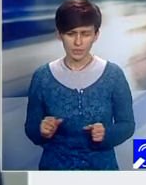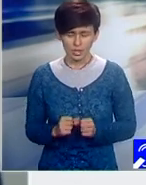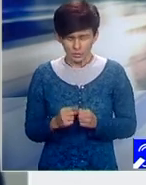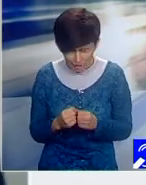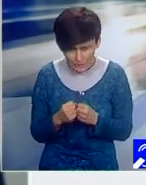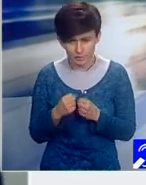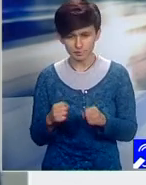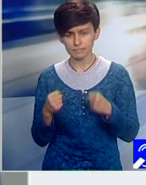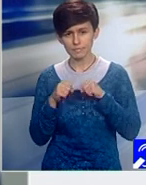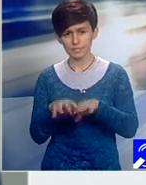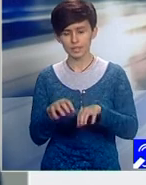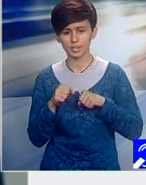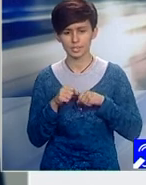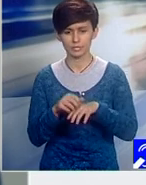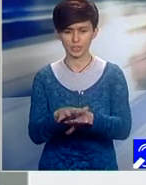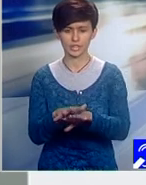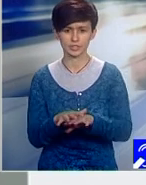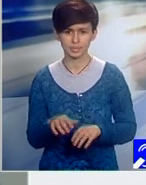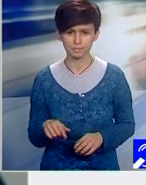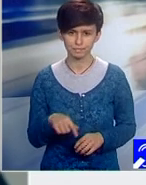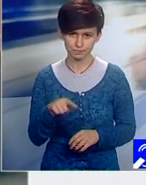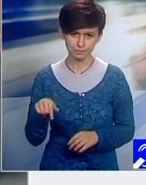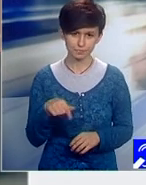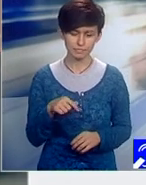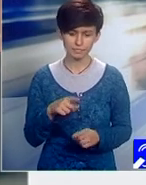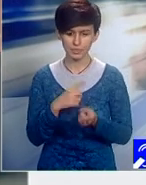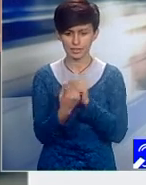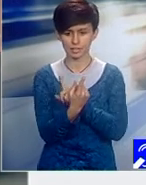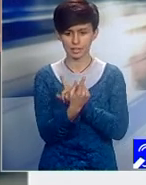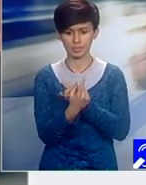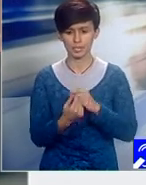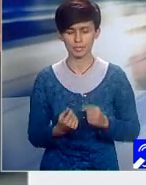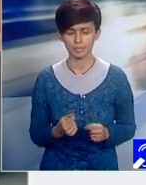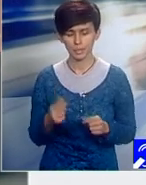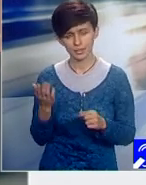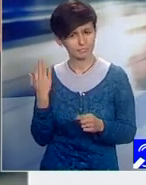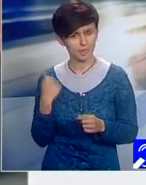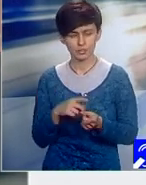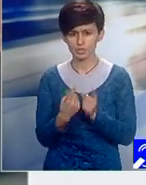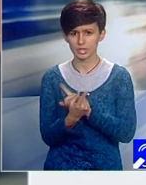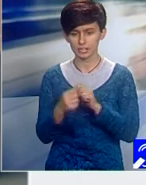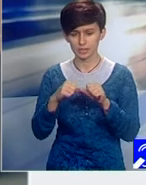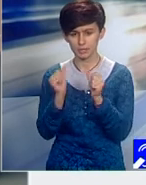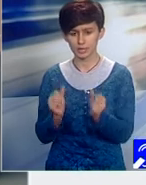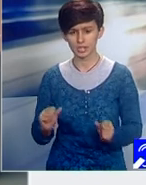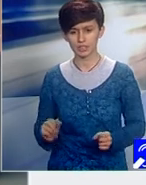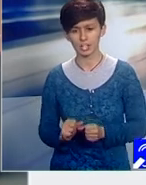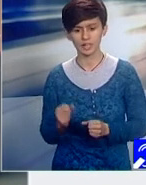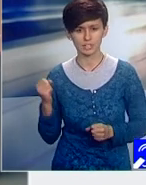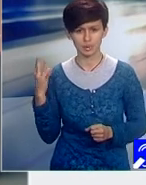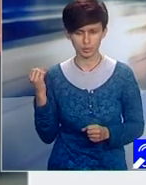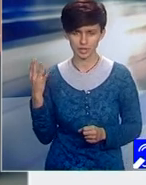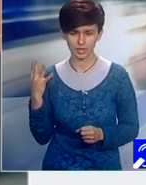Geopolitic acum ne situăm. Se schimbă harta. O insulă. Geopolitică.